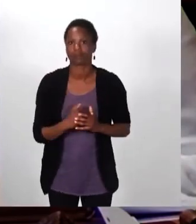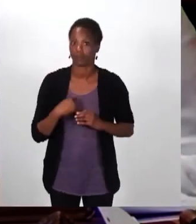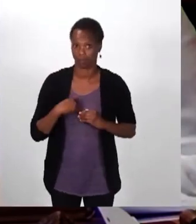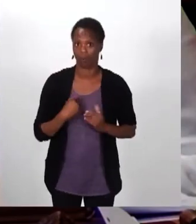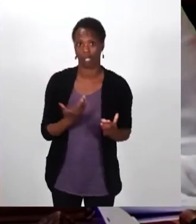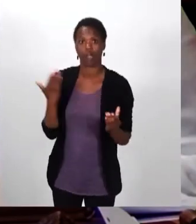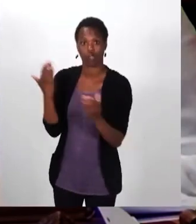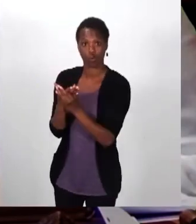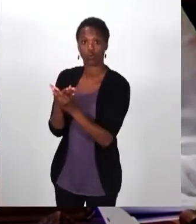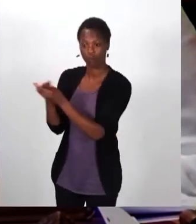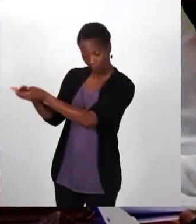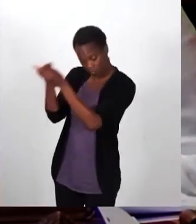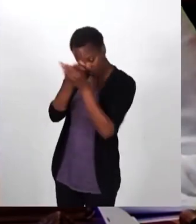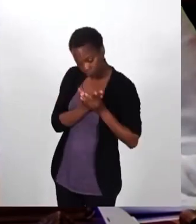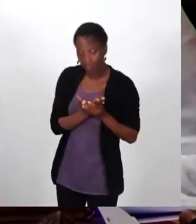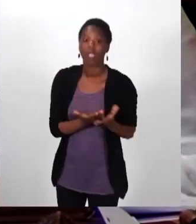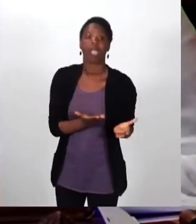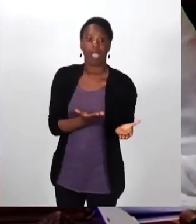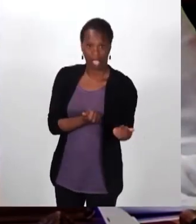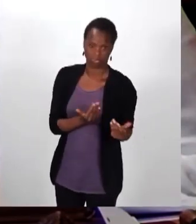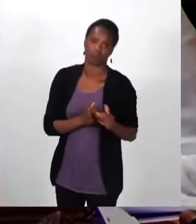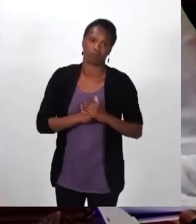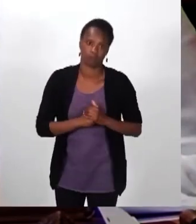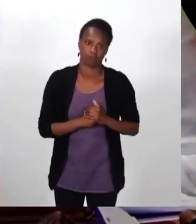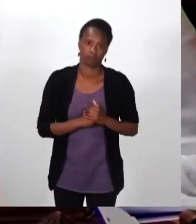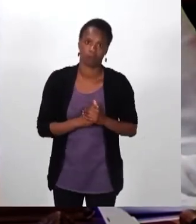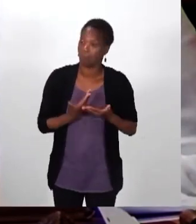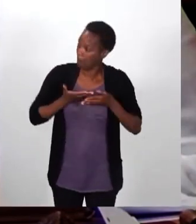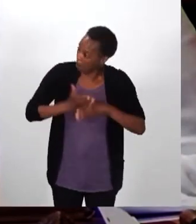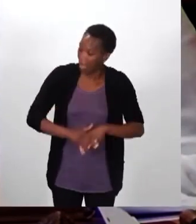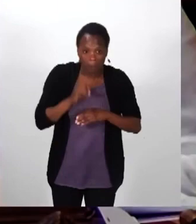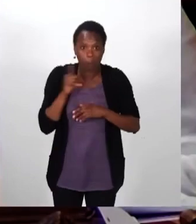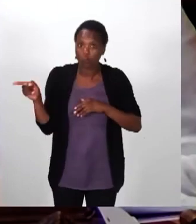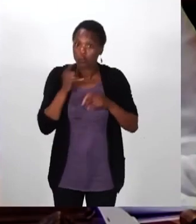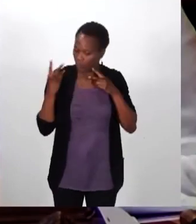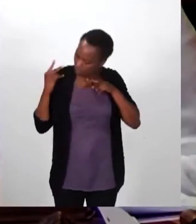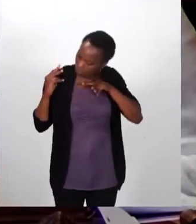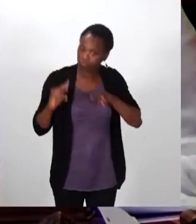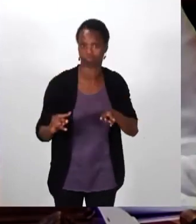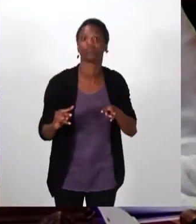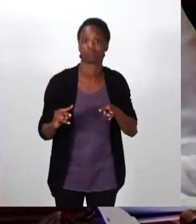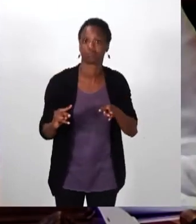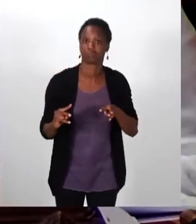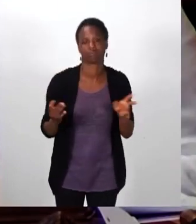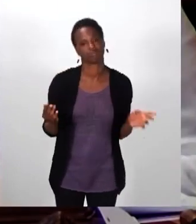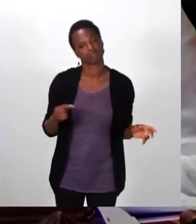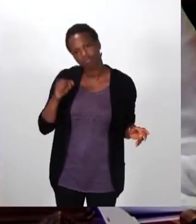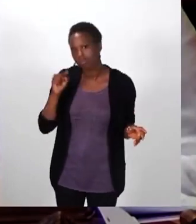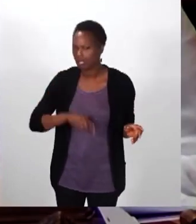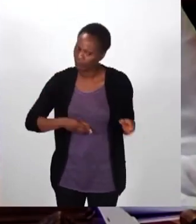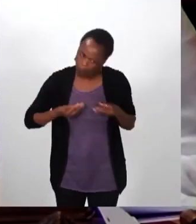impatience. Je suis prêt à les examiner avec vous. Je suis prêt à ce qu'on regarde ça en toute transparence. Mais nous devons maintenant faire la lumière sur ce sujet.